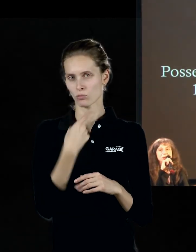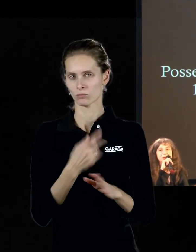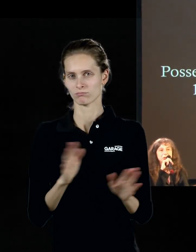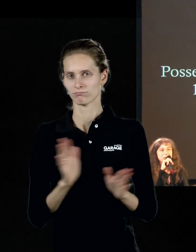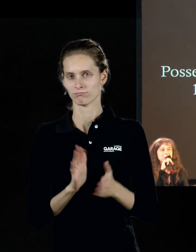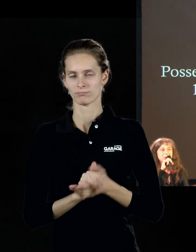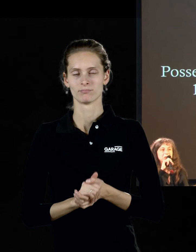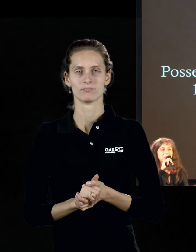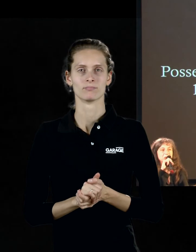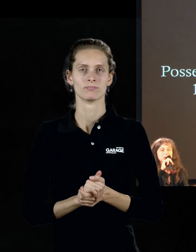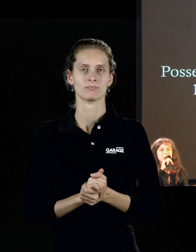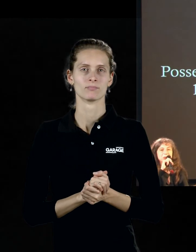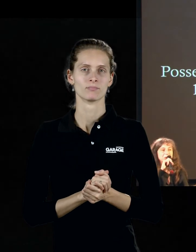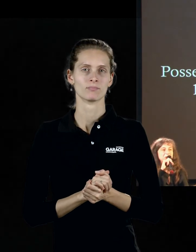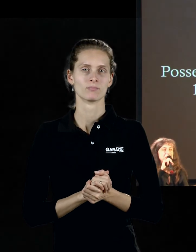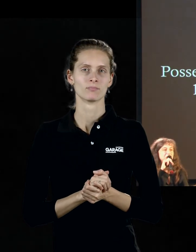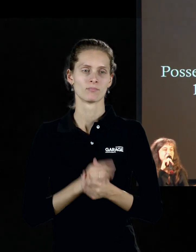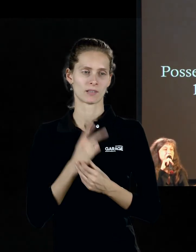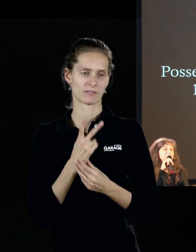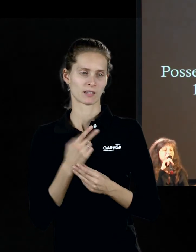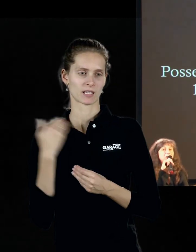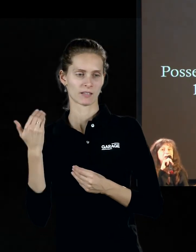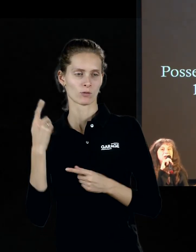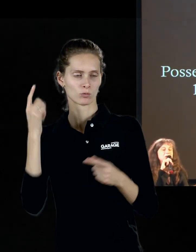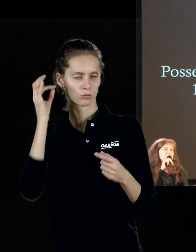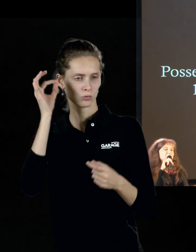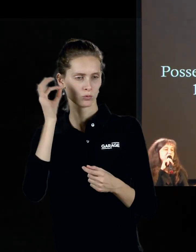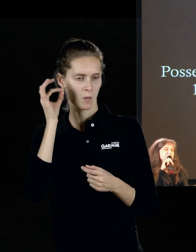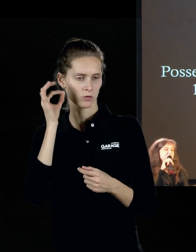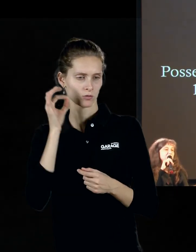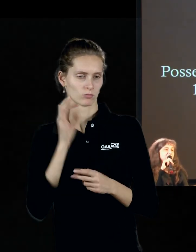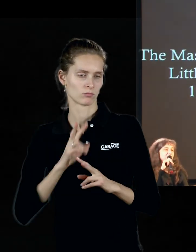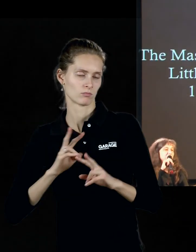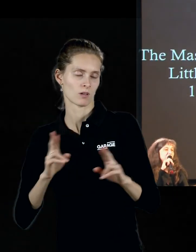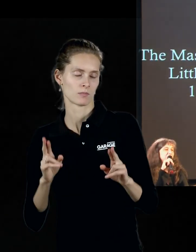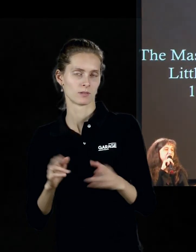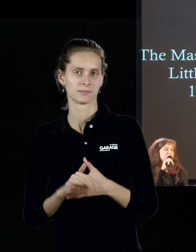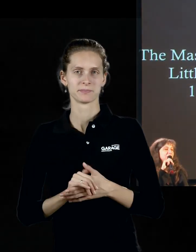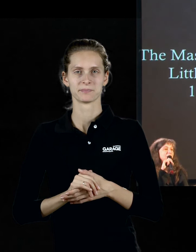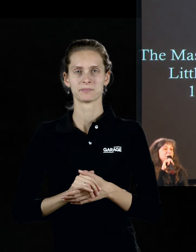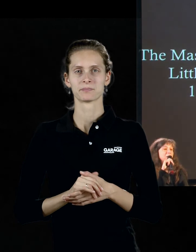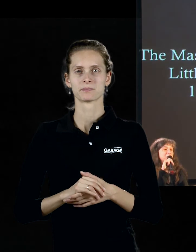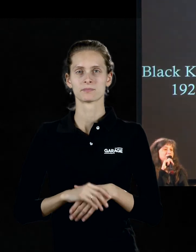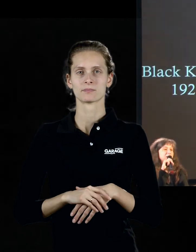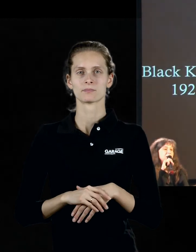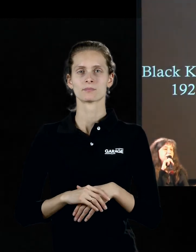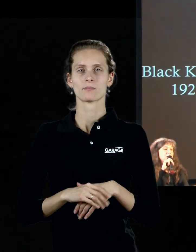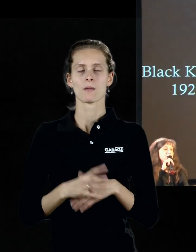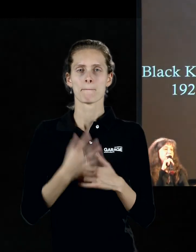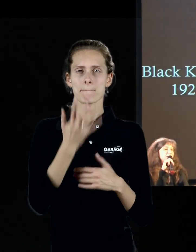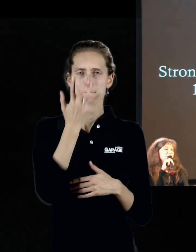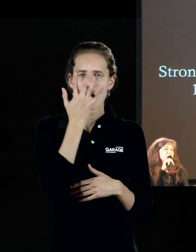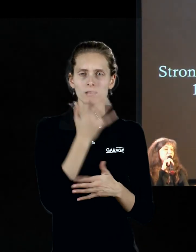привет, собственно говоря, творчеством сумасшедших. Одержимая девушка, одержимая женщина в маске.